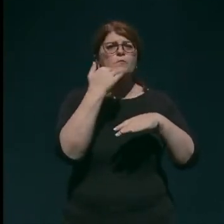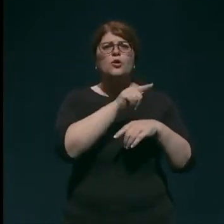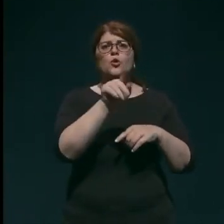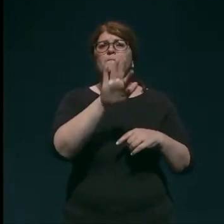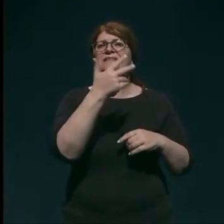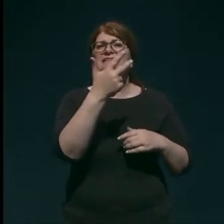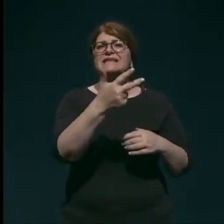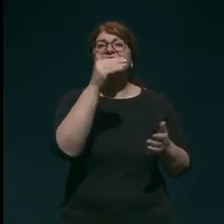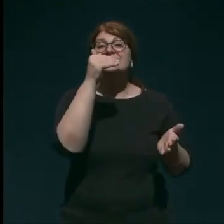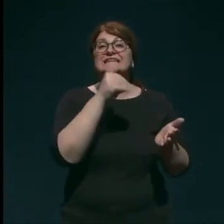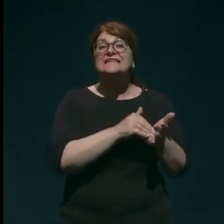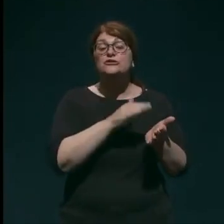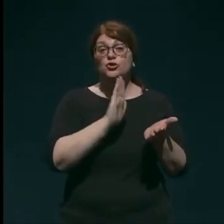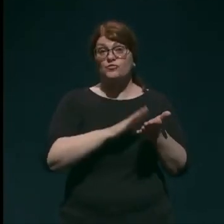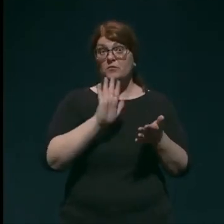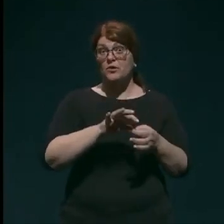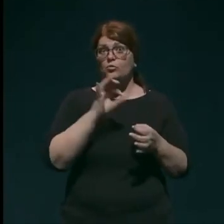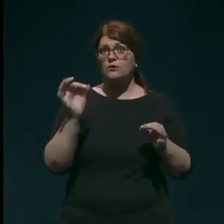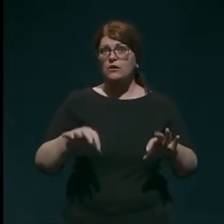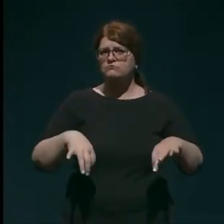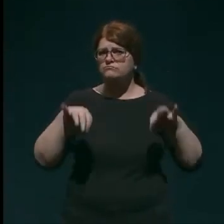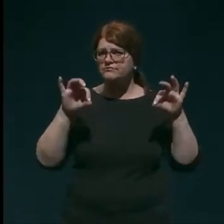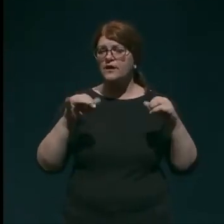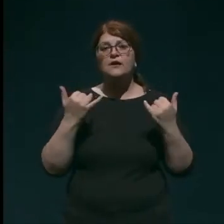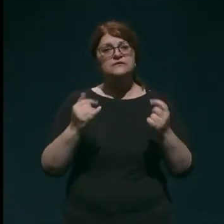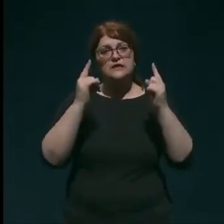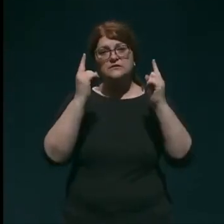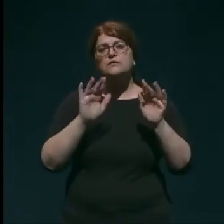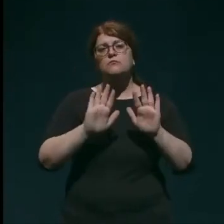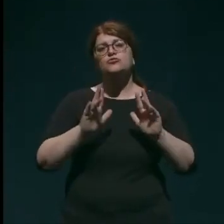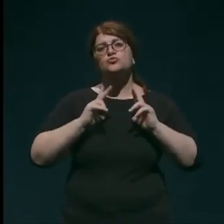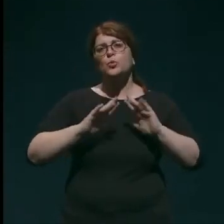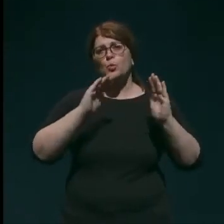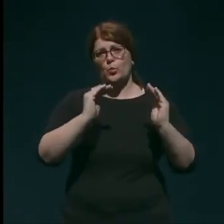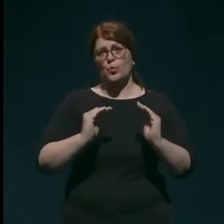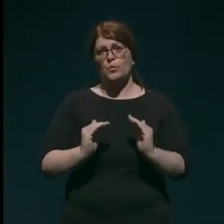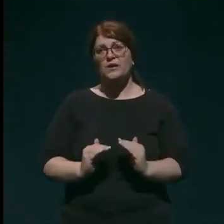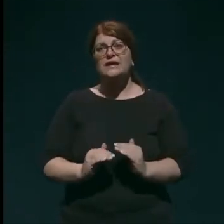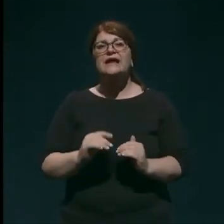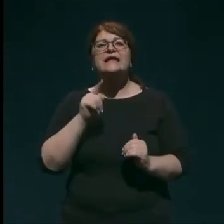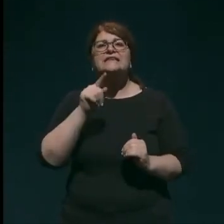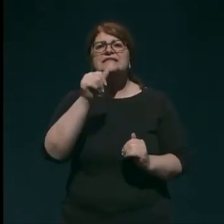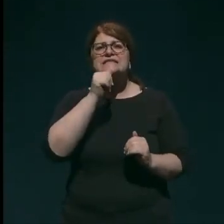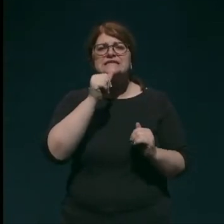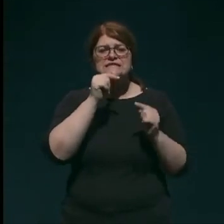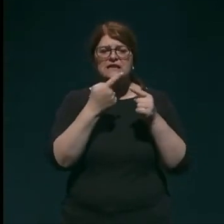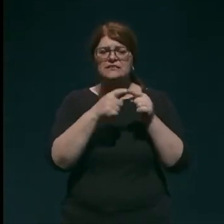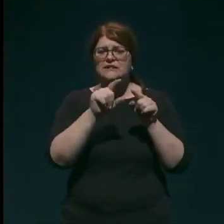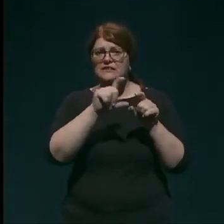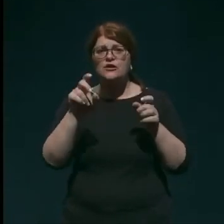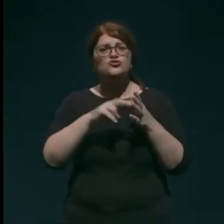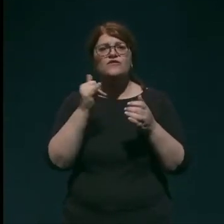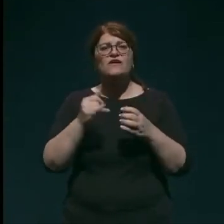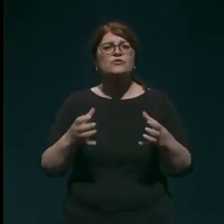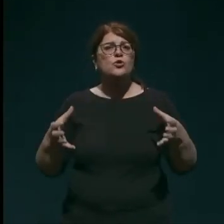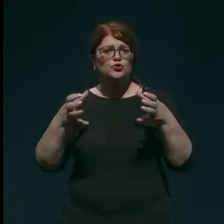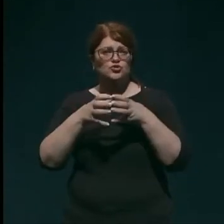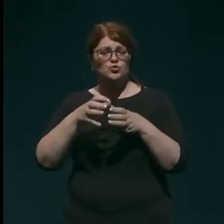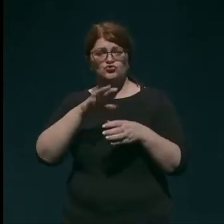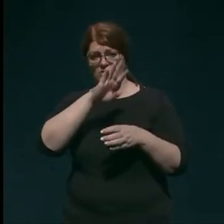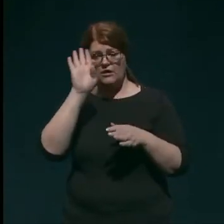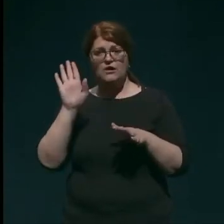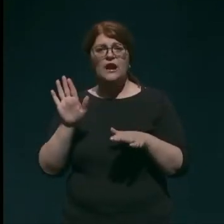tisoč primiru na dan. In zdaj se stanje počasi umirja, tista zeleni del je še vedno združeno kraljestvo, ker trenutno je